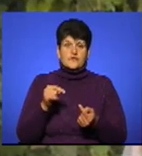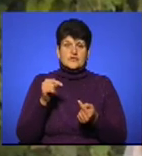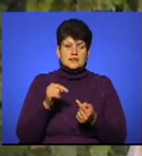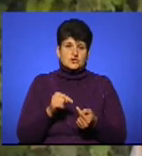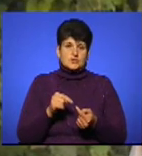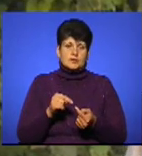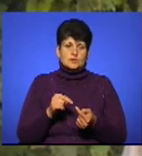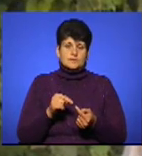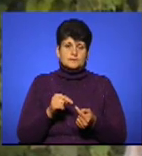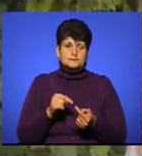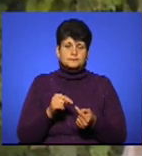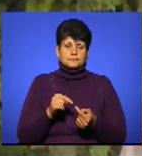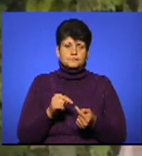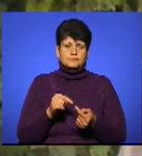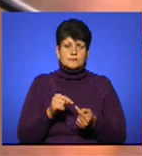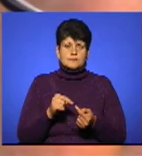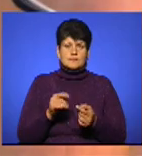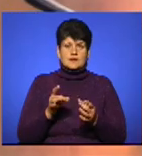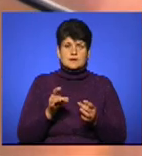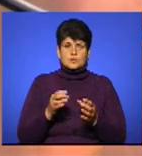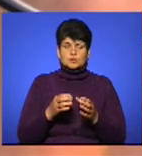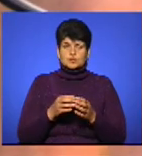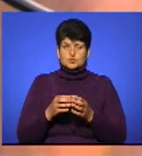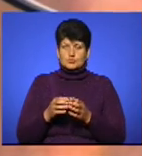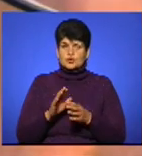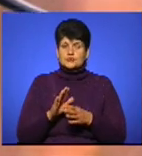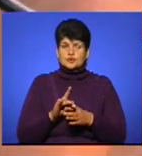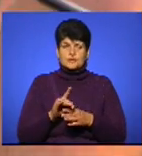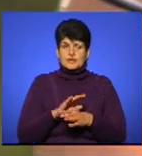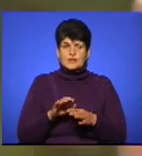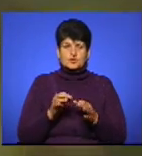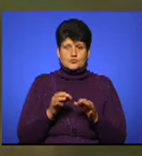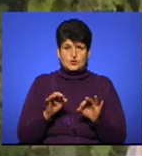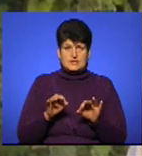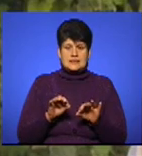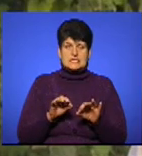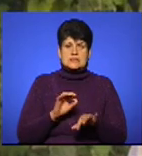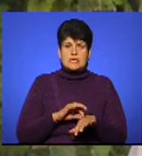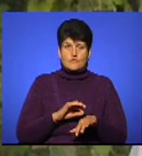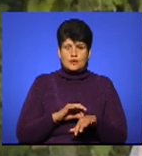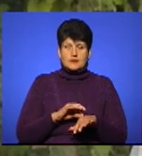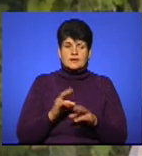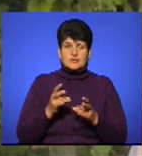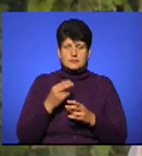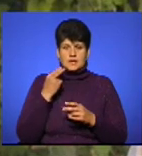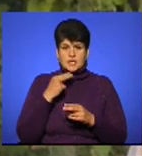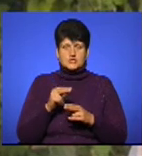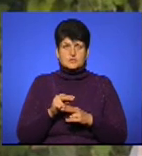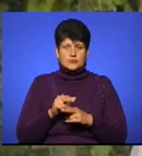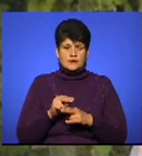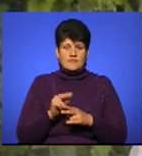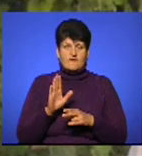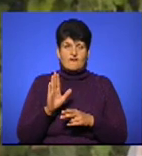по сирогрупах. Щоб не допустити дане захворювання, найкраще це є профілактика,